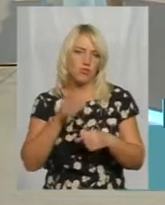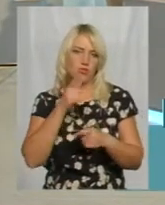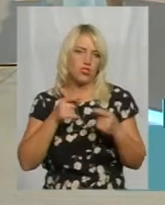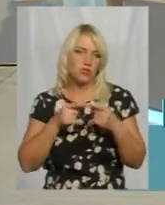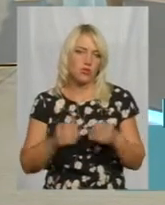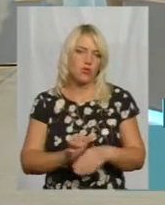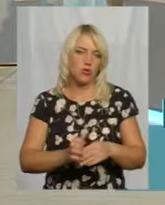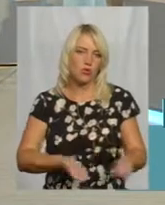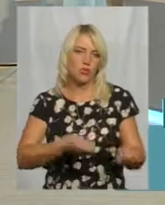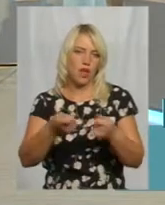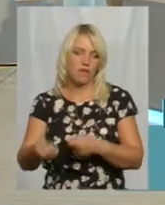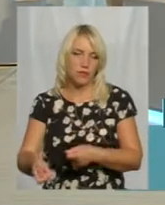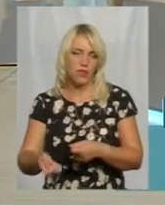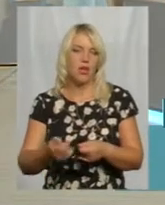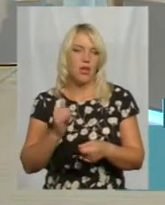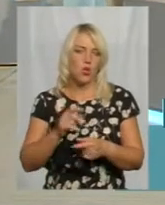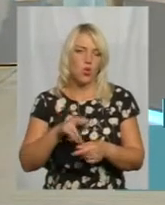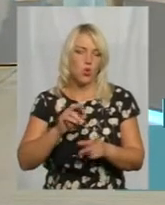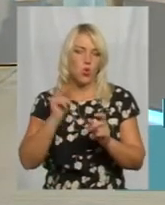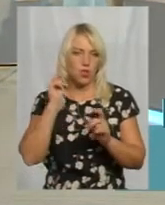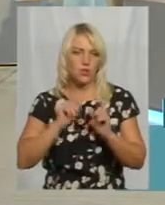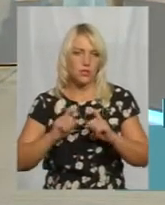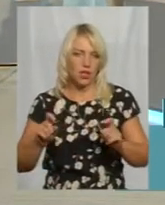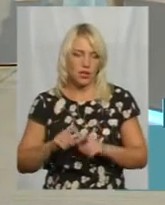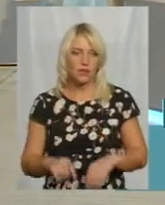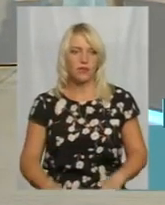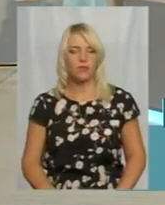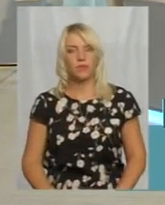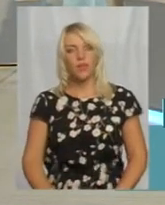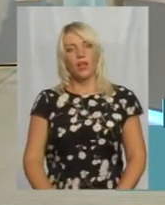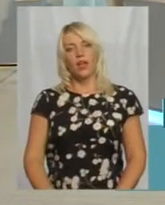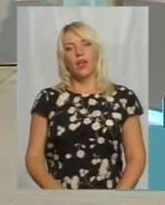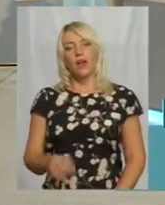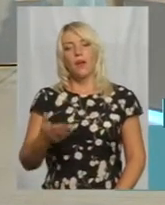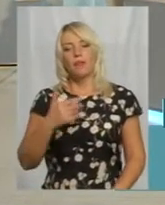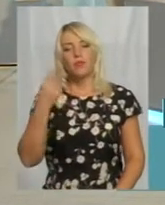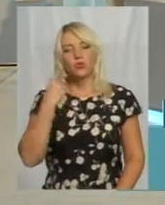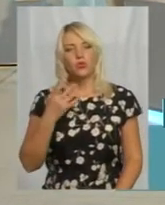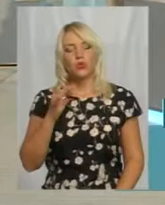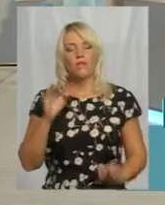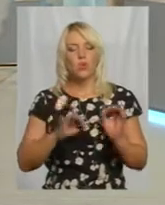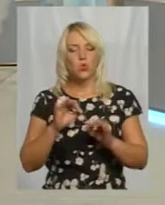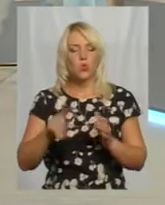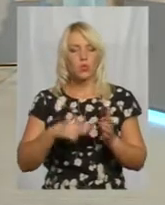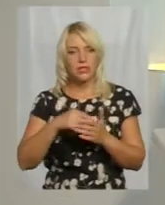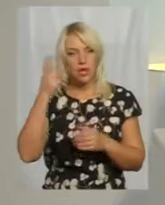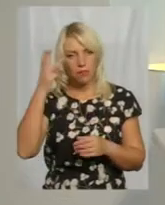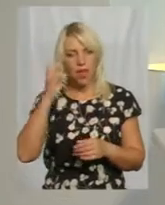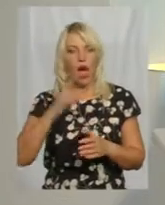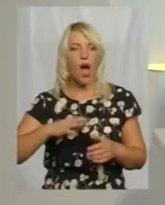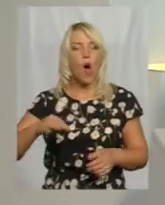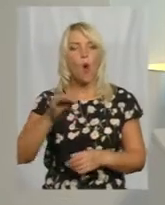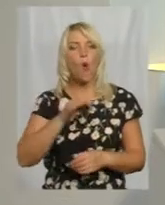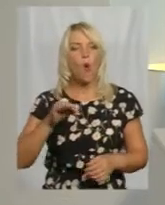підручників до закладів. І все ж таки на Хмельниччині, ми почули в відсотках, як у місті Хмельницькому, а в області. У